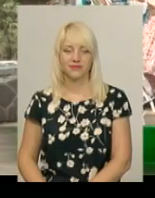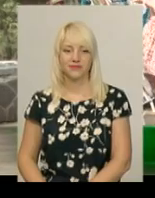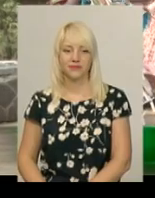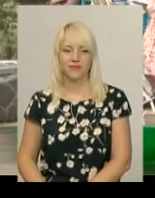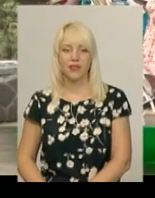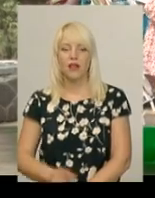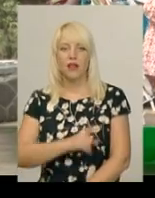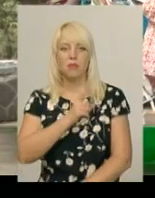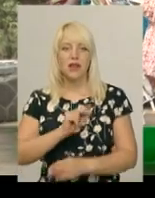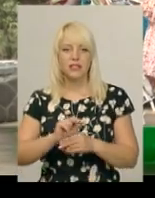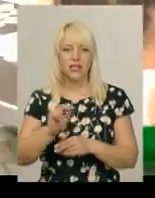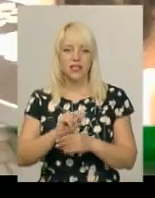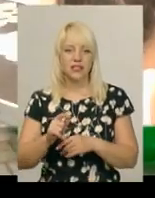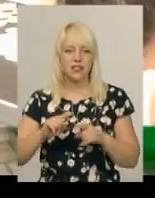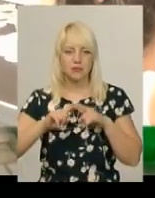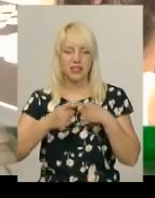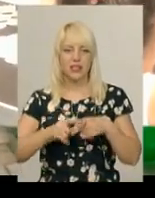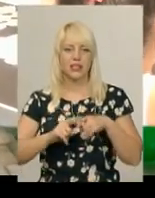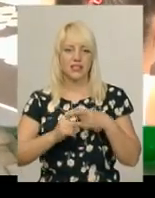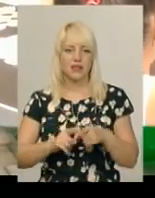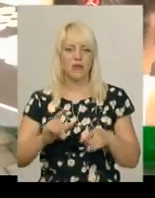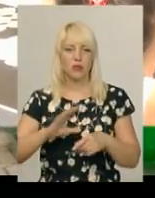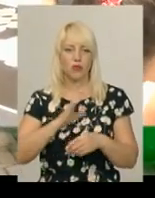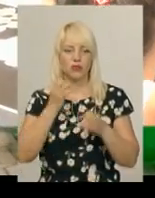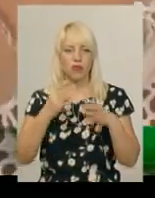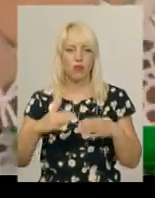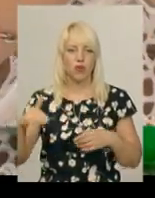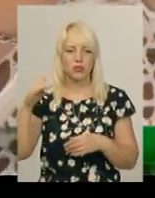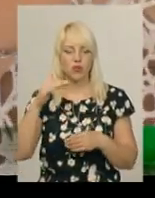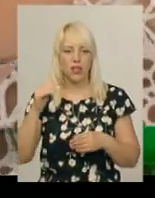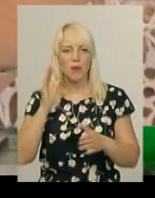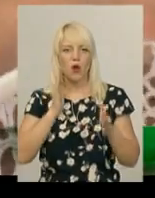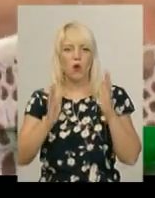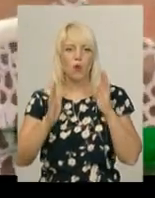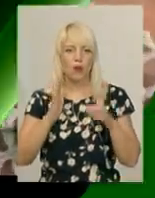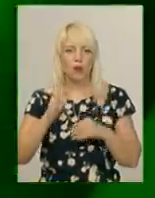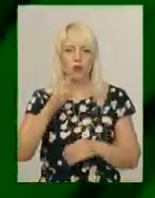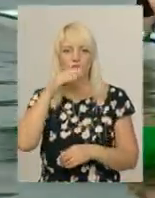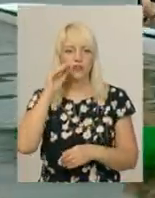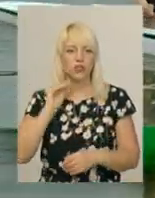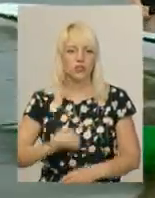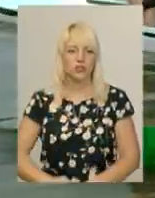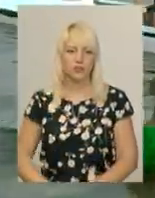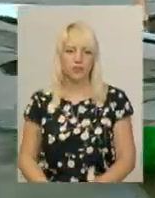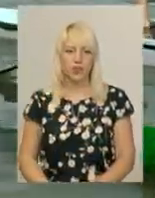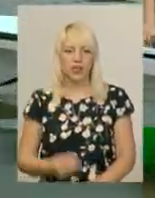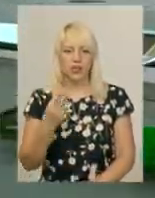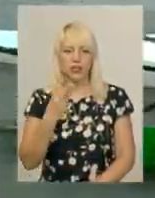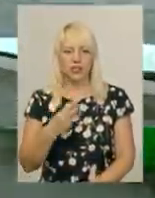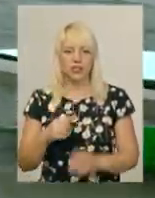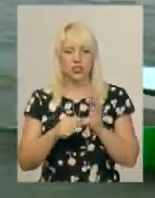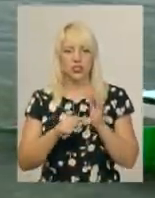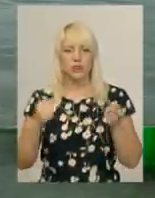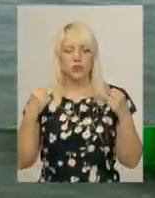Майстер-клас із плетіння спицями відбувся просто небо у Хмельницькому сквері імені Тараса Шевченка. 36 спортсменів